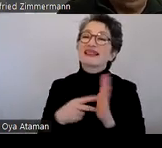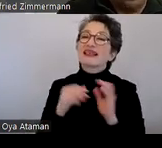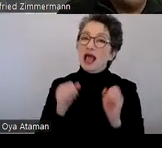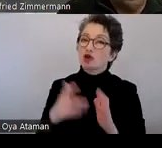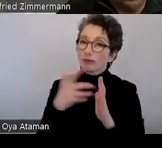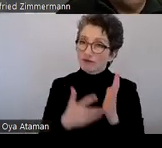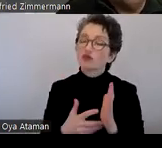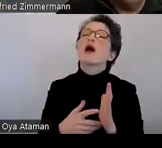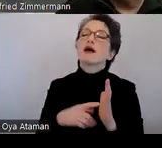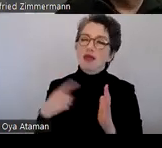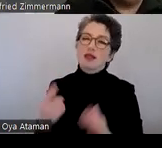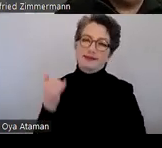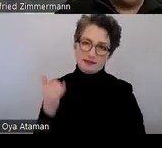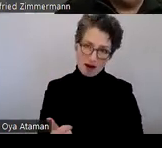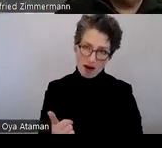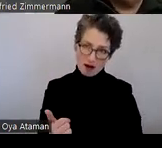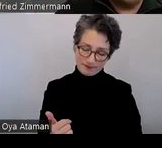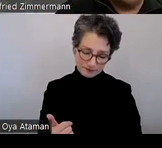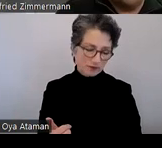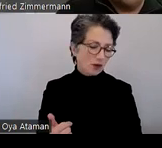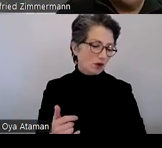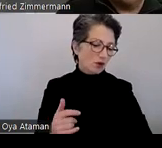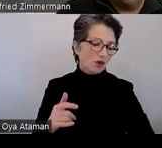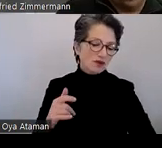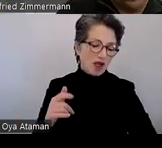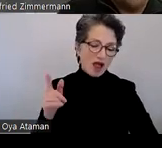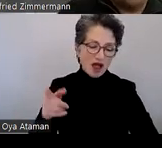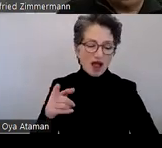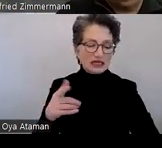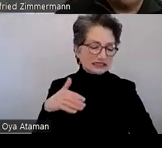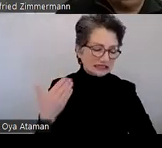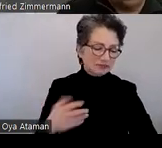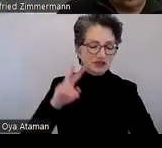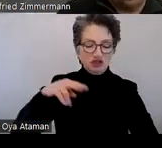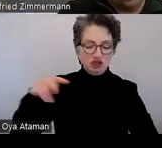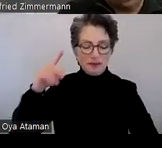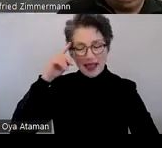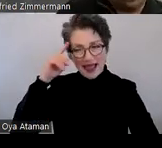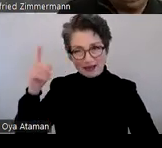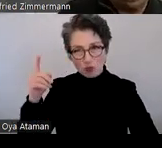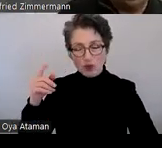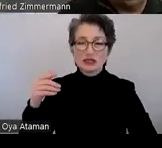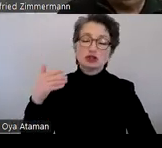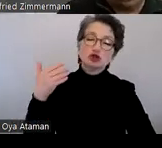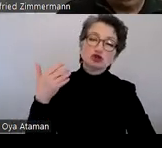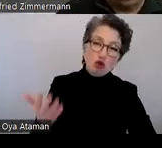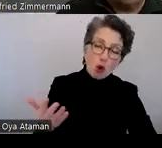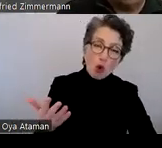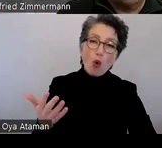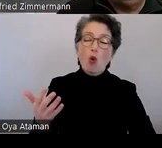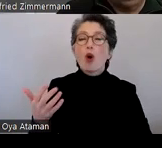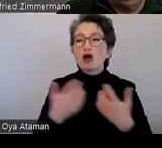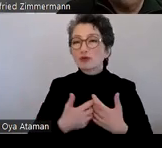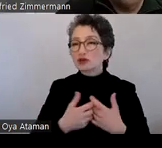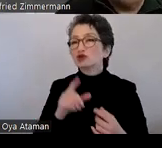erledigt. Und da schwanken die Meinungen, dass solche Automaten zwischen 20 bis 40 Prozent